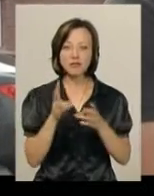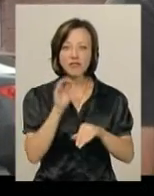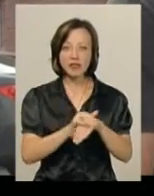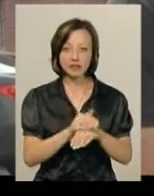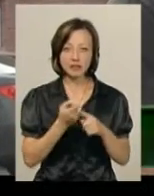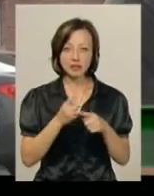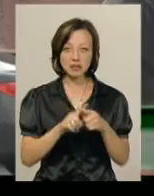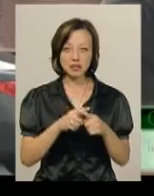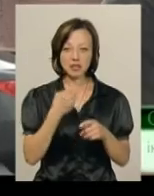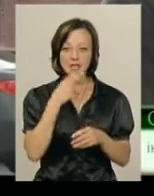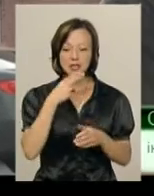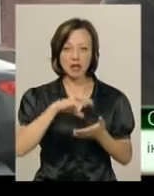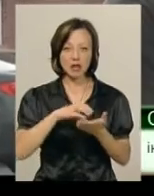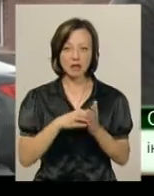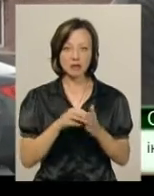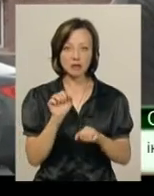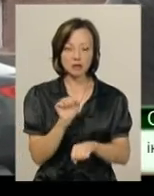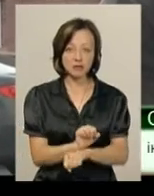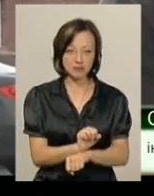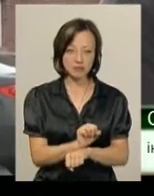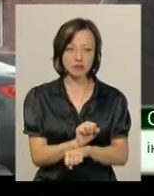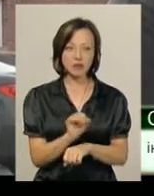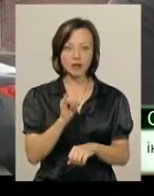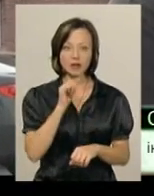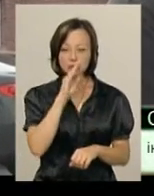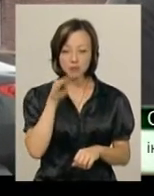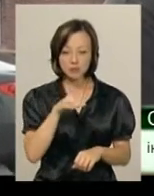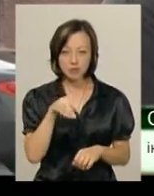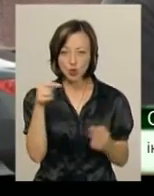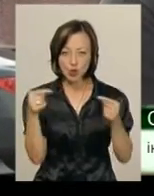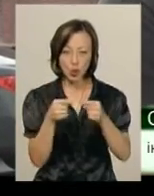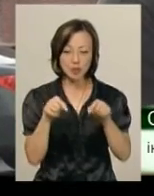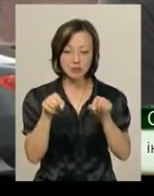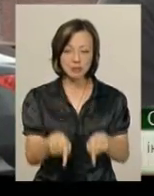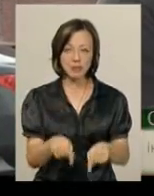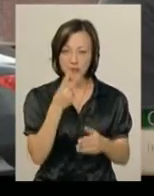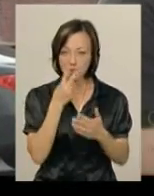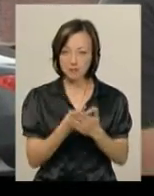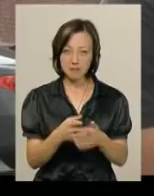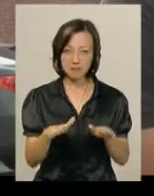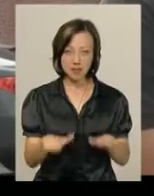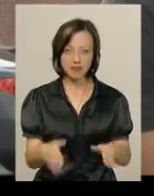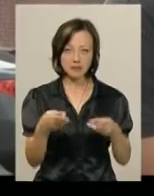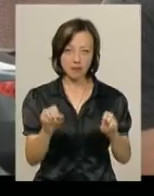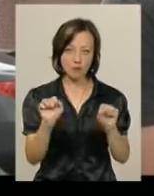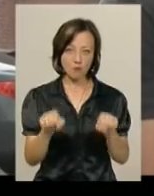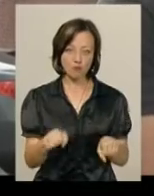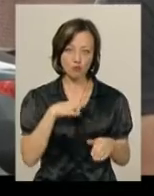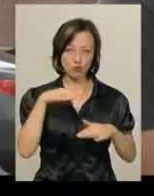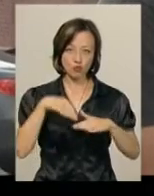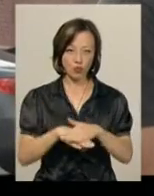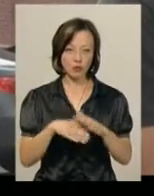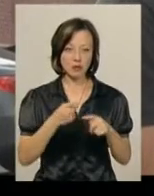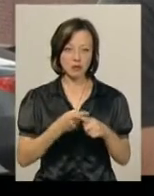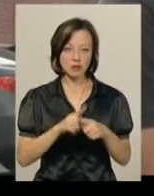даному випадку цигарки, з заумиранням і мордою показує точне місце, де можливо бути схована